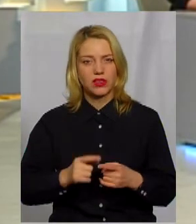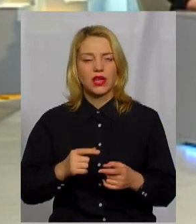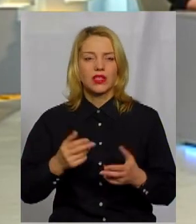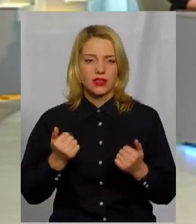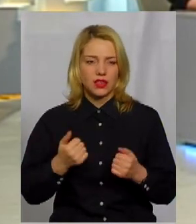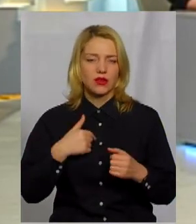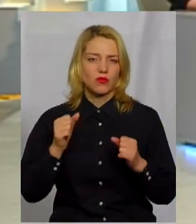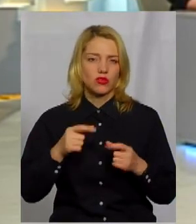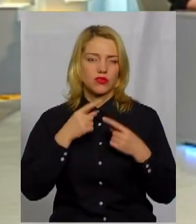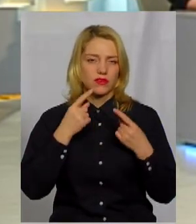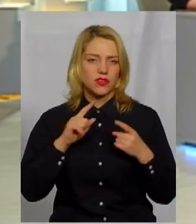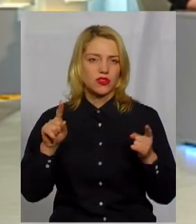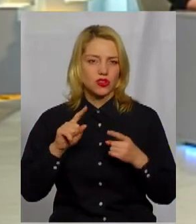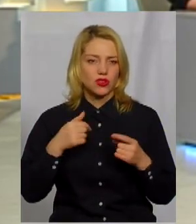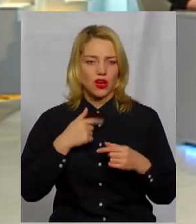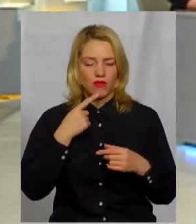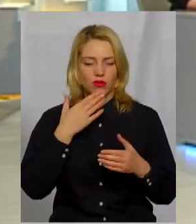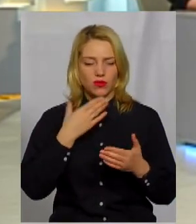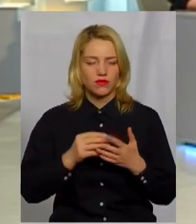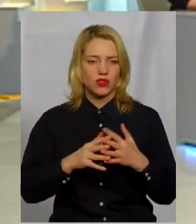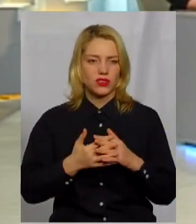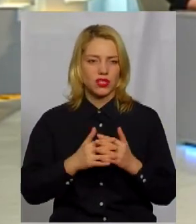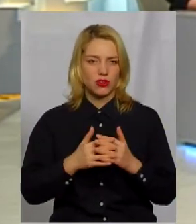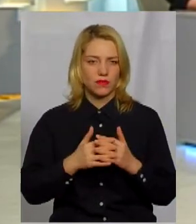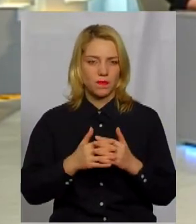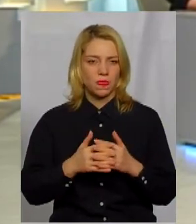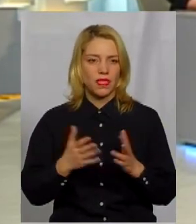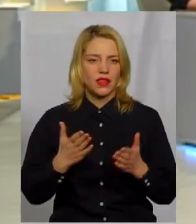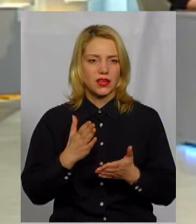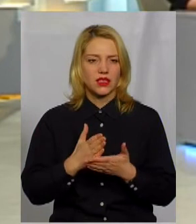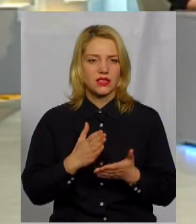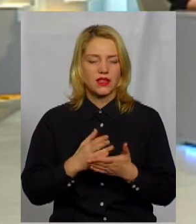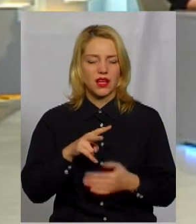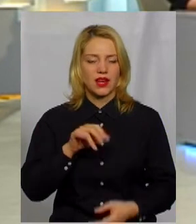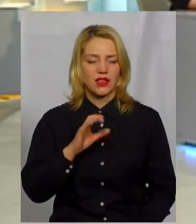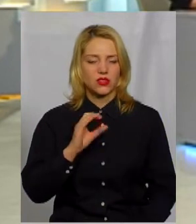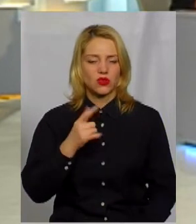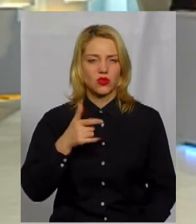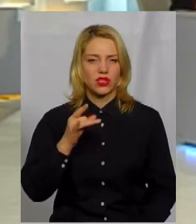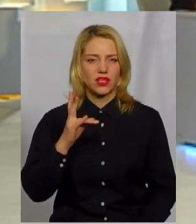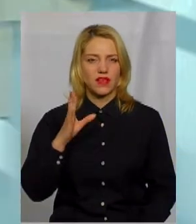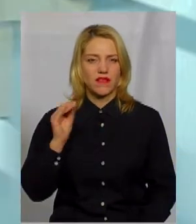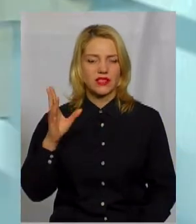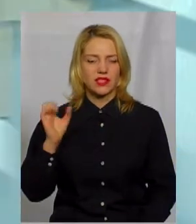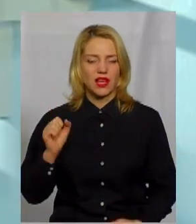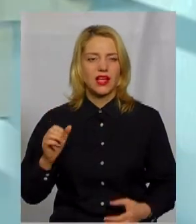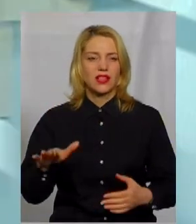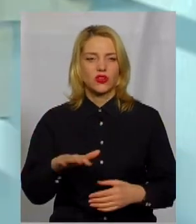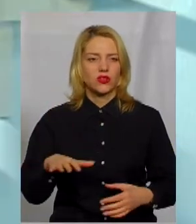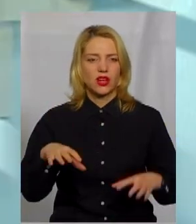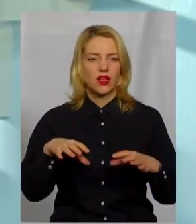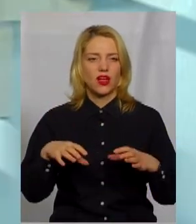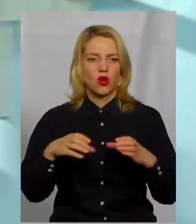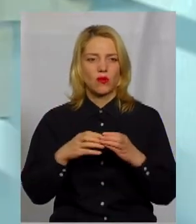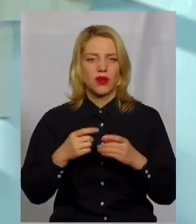стверджувати навіть про своє село, яке знаходиться в лісу Гринівецькій об'єднаній територіальній громаді. Ця громада